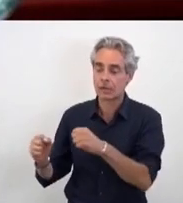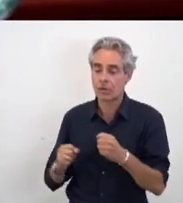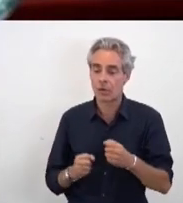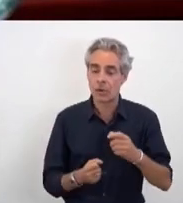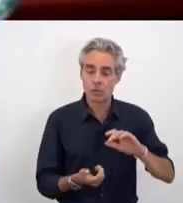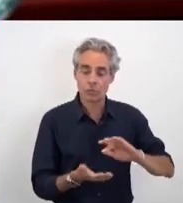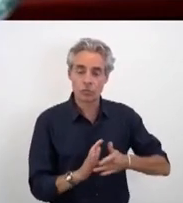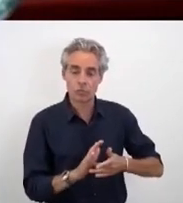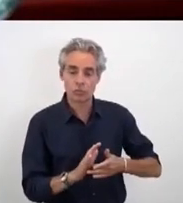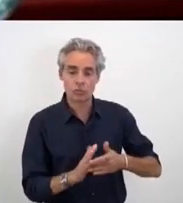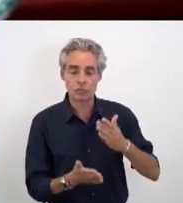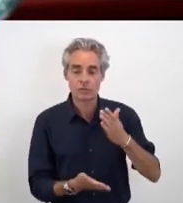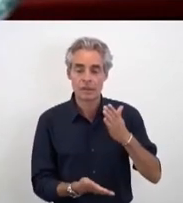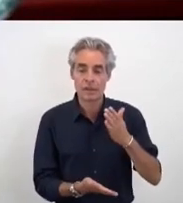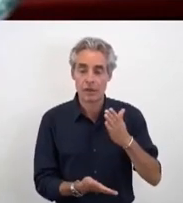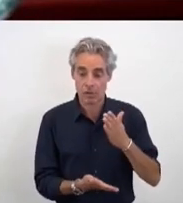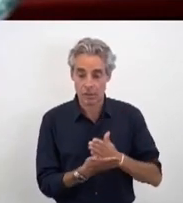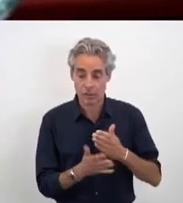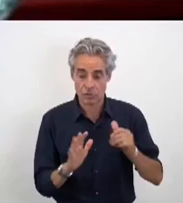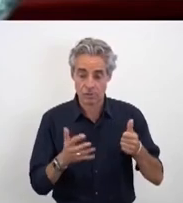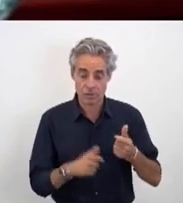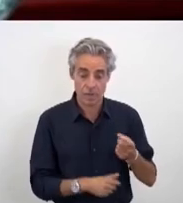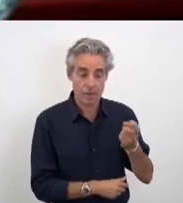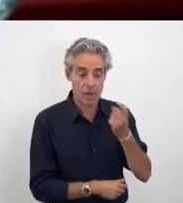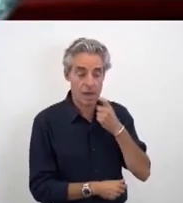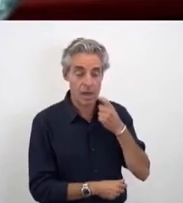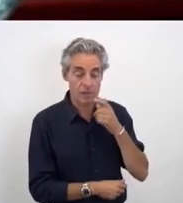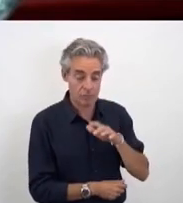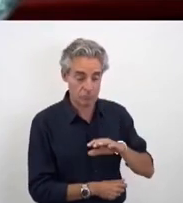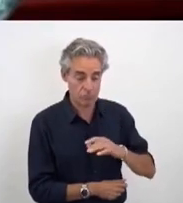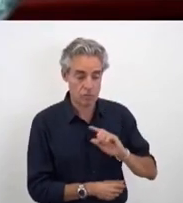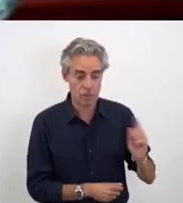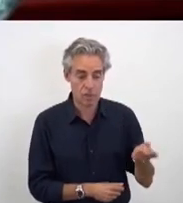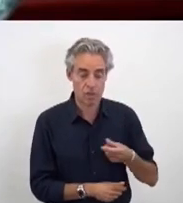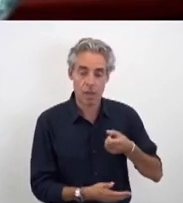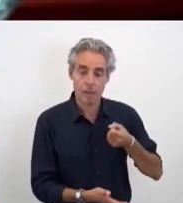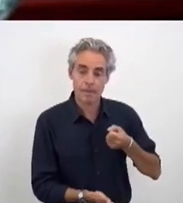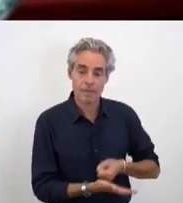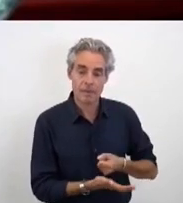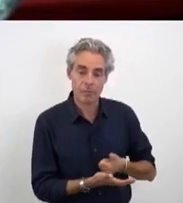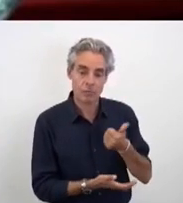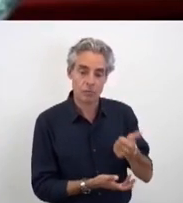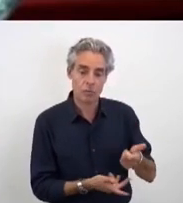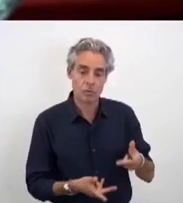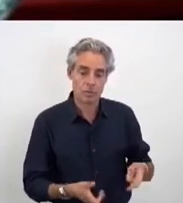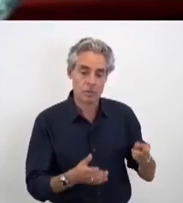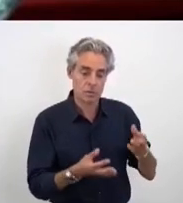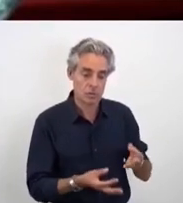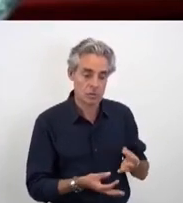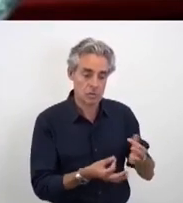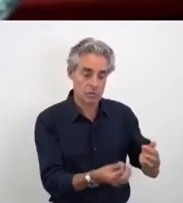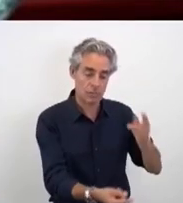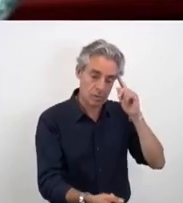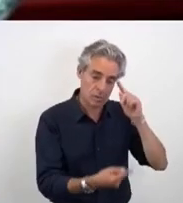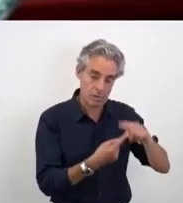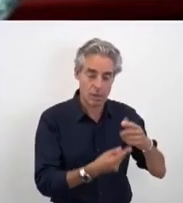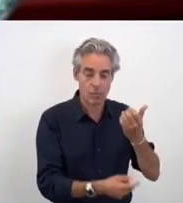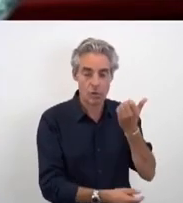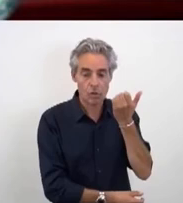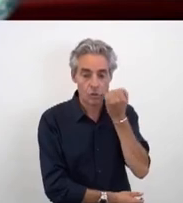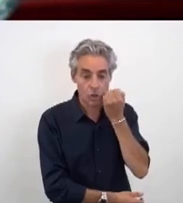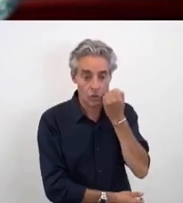sixième puisse bénéficier d'une séance de sensibilisation à la question de la drogue